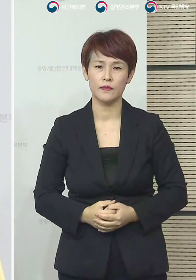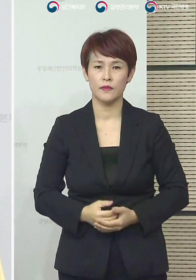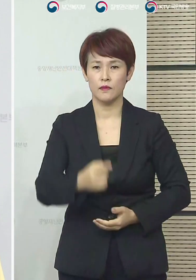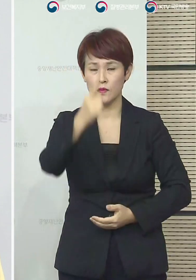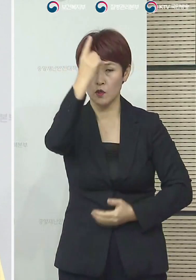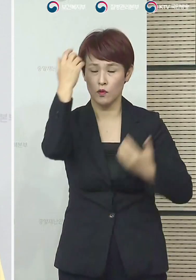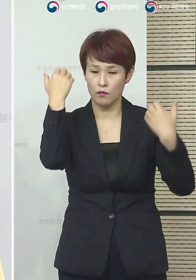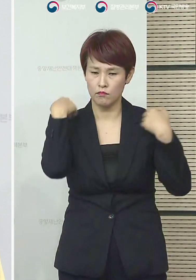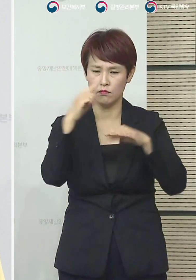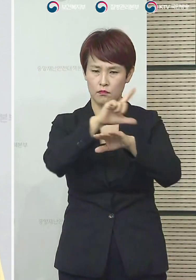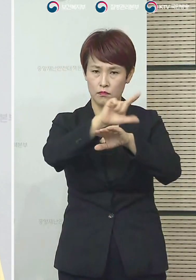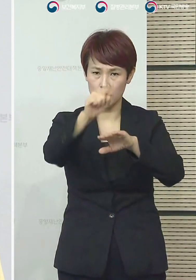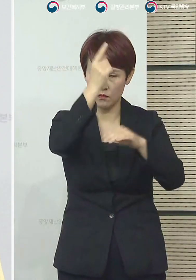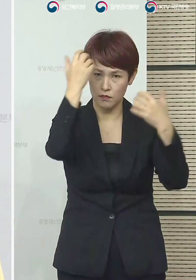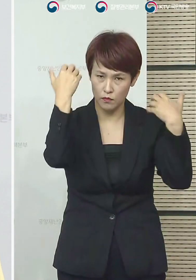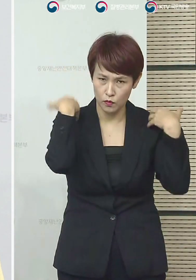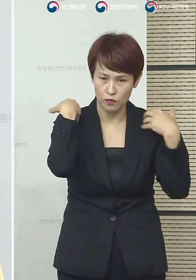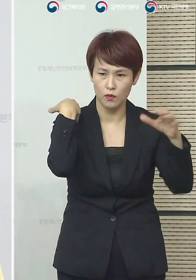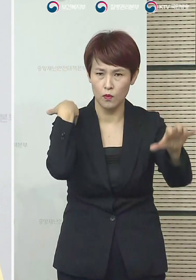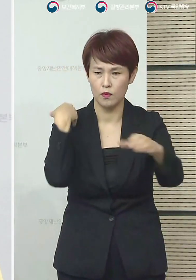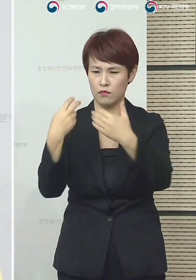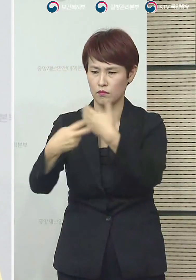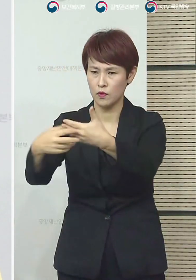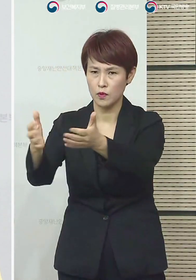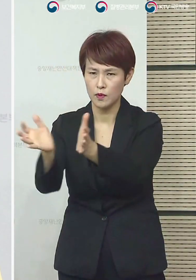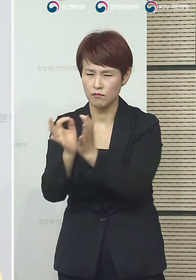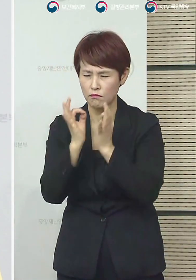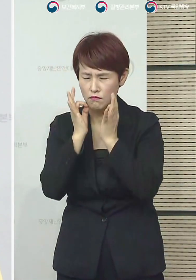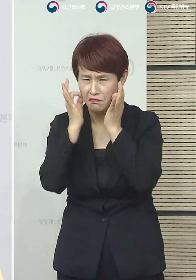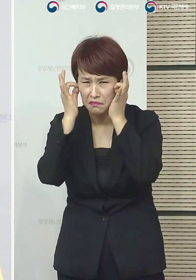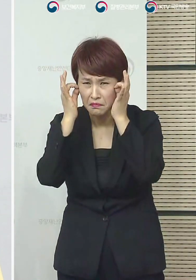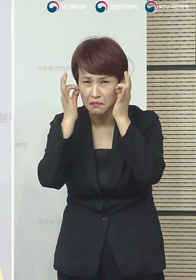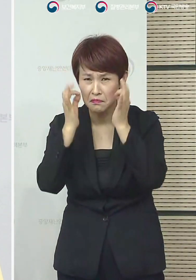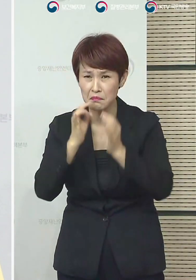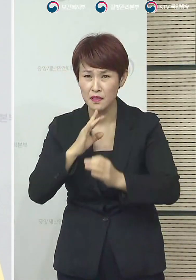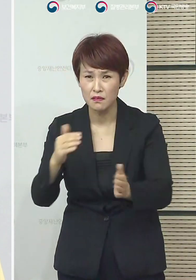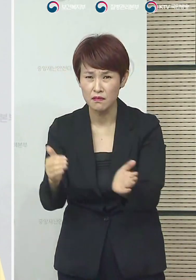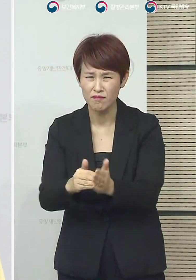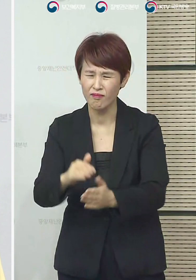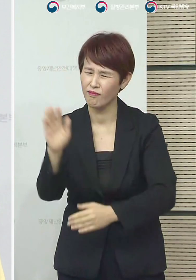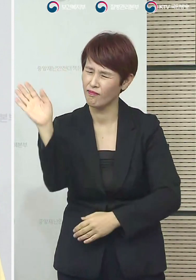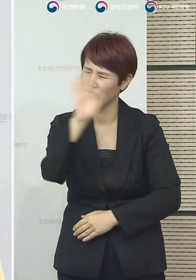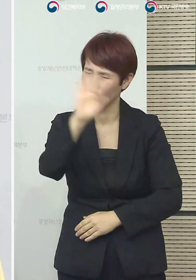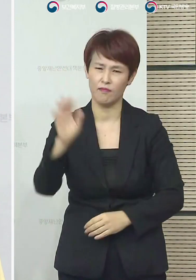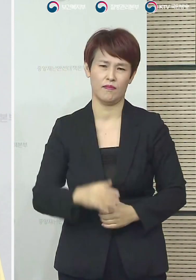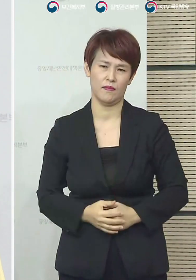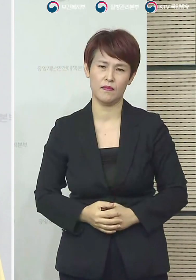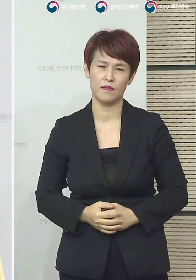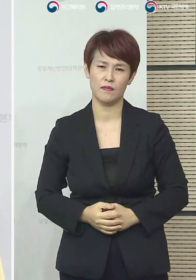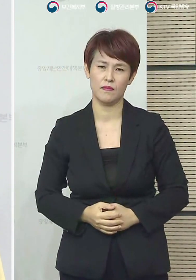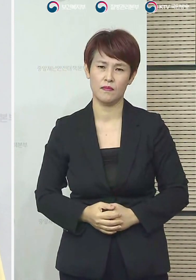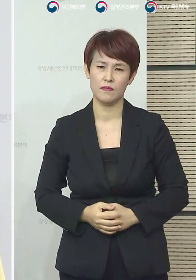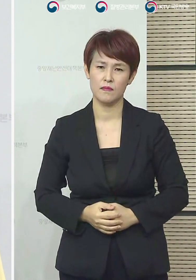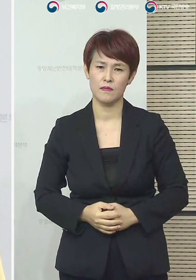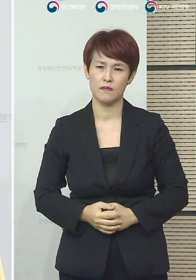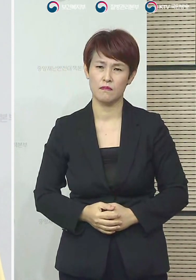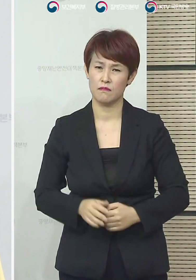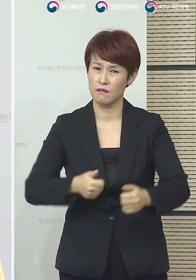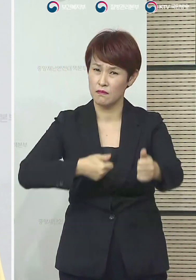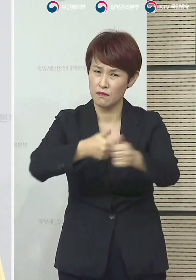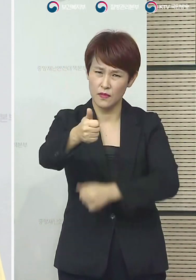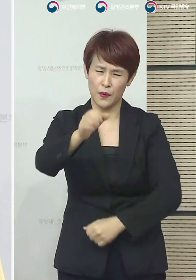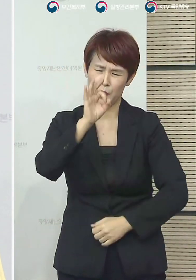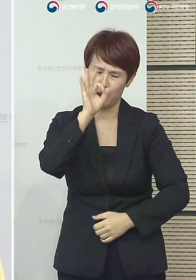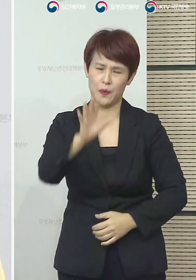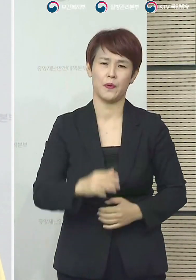정부나 지방자치단체 그리고 의료기관이나 의료계의 노력만으로 결코 이 감염병을 이겨낼 수가 없다는